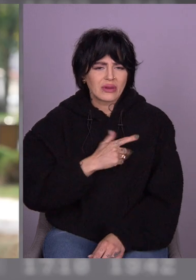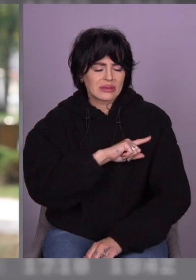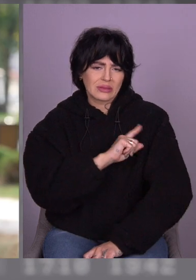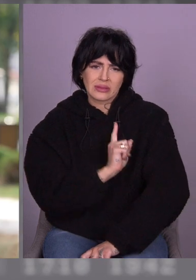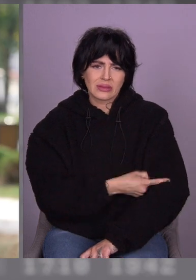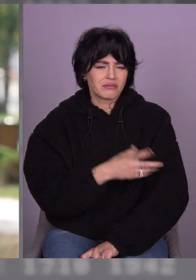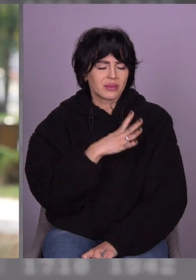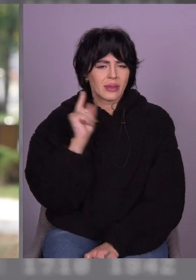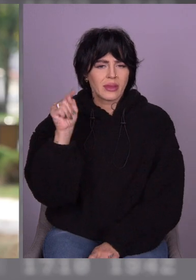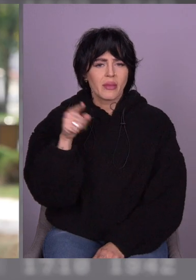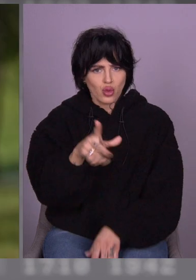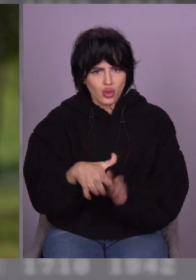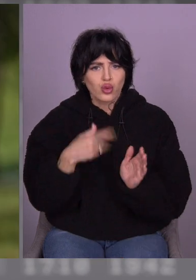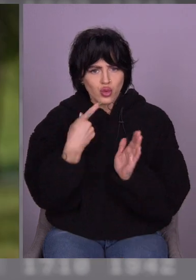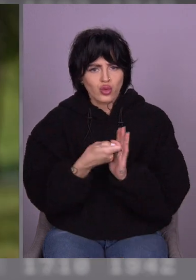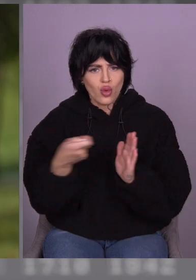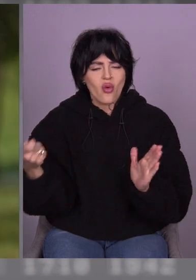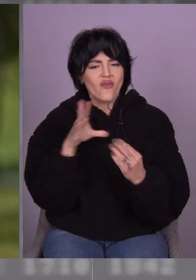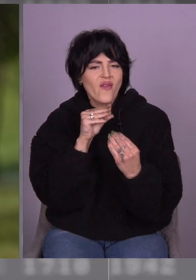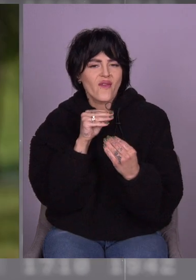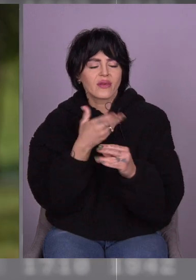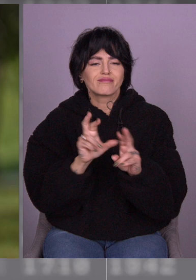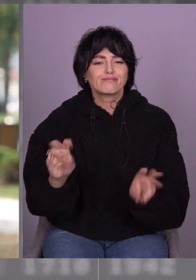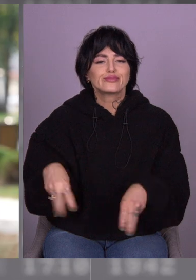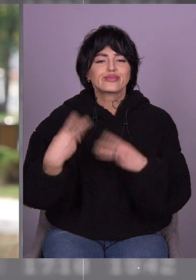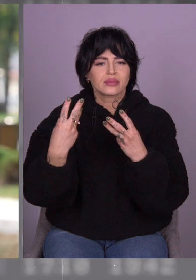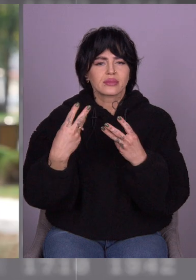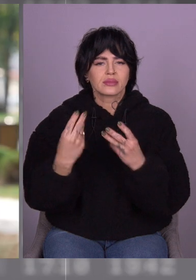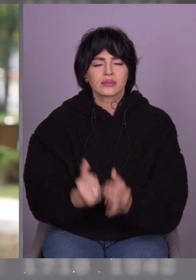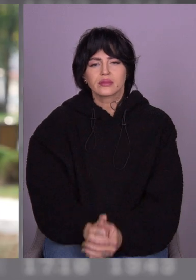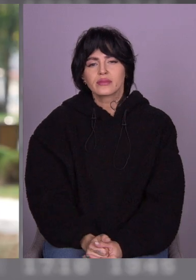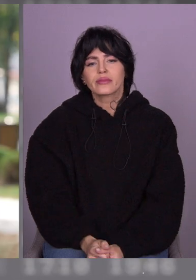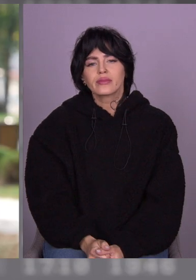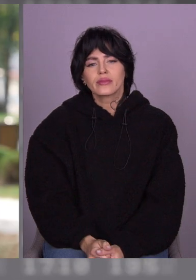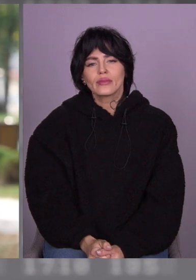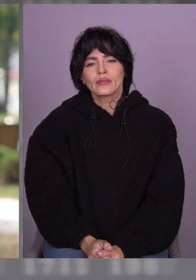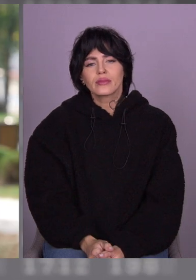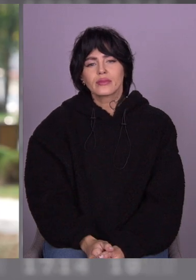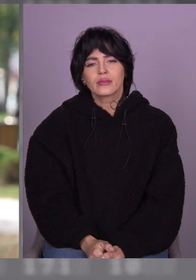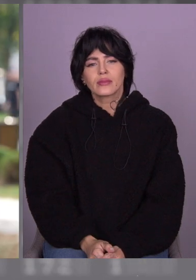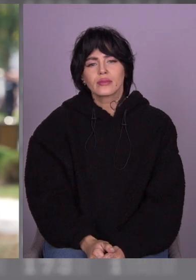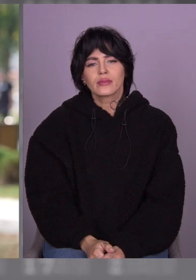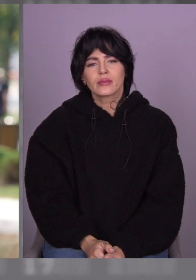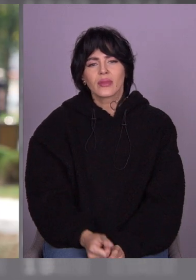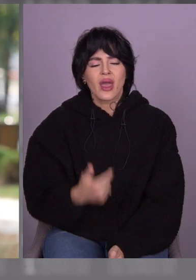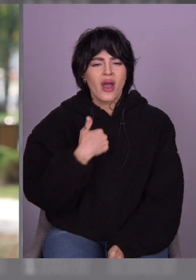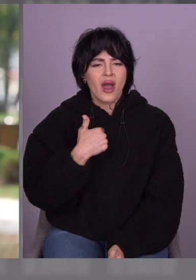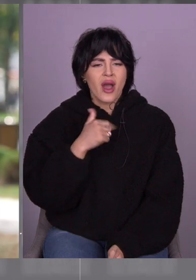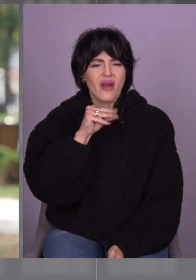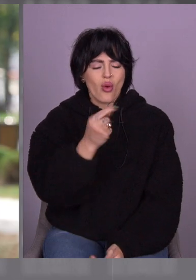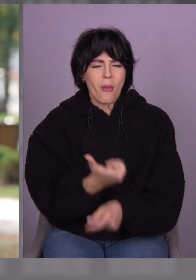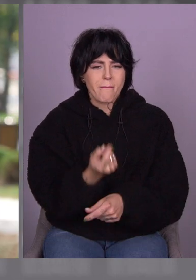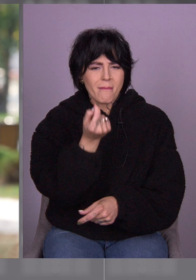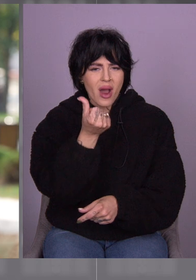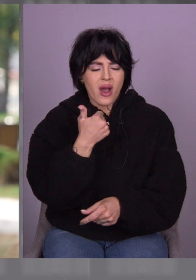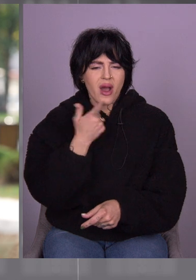Ви довго говорили з ним в перший день оцей? Ну, в основному, плакала. Я